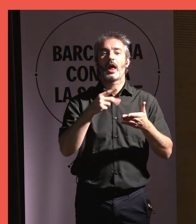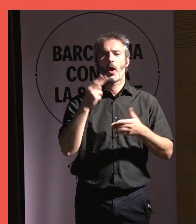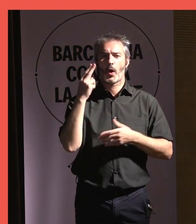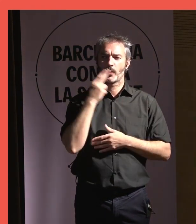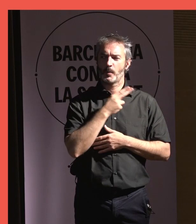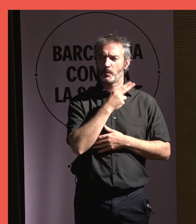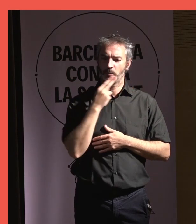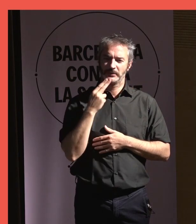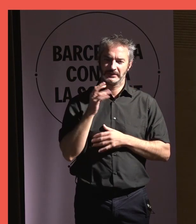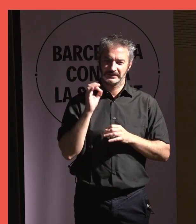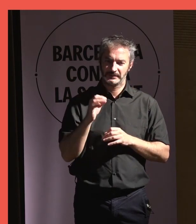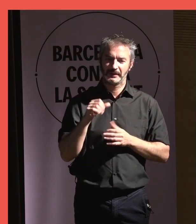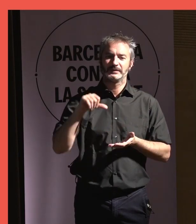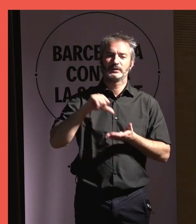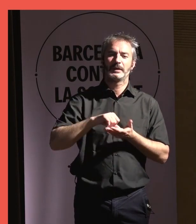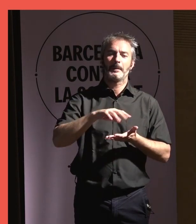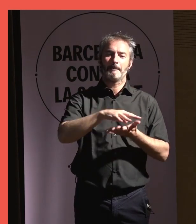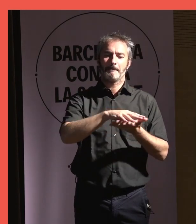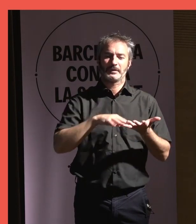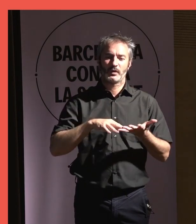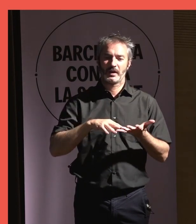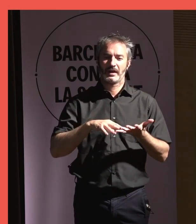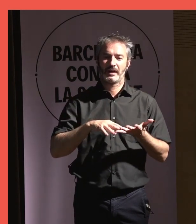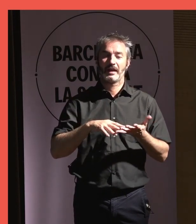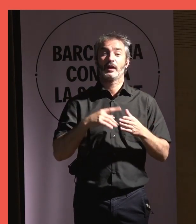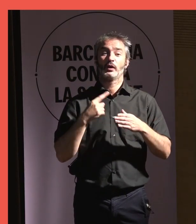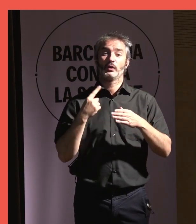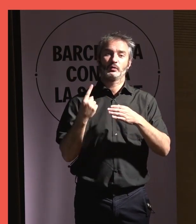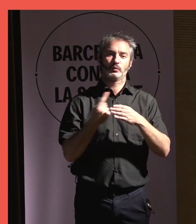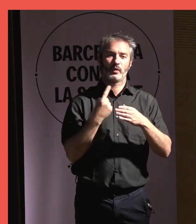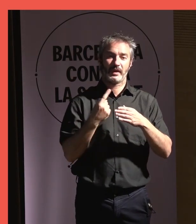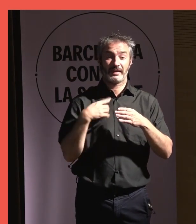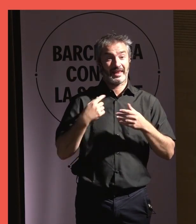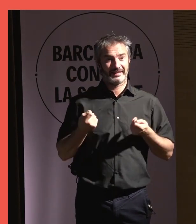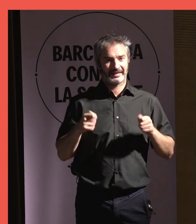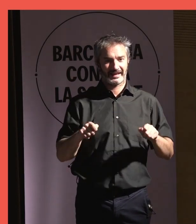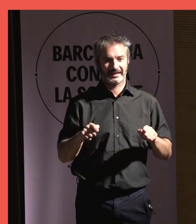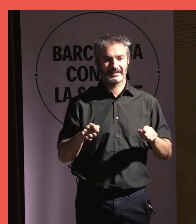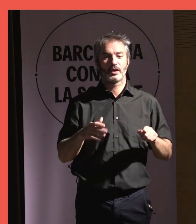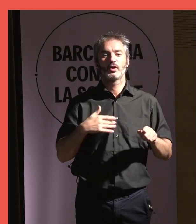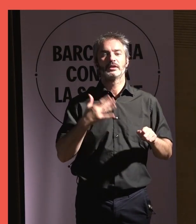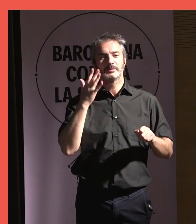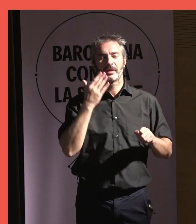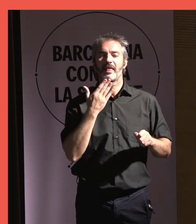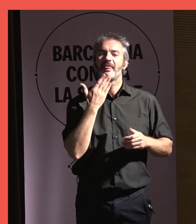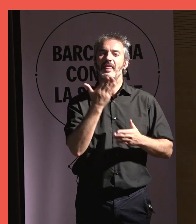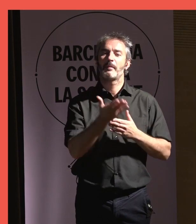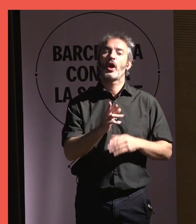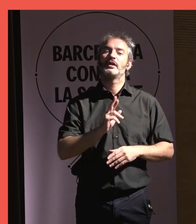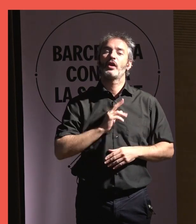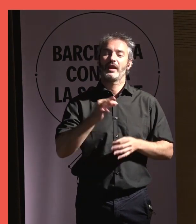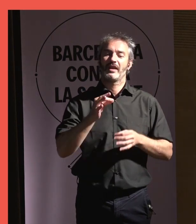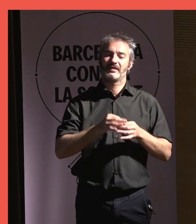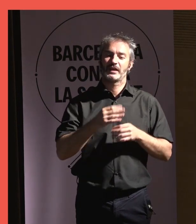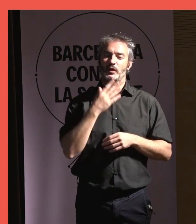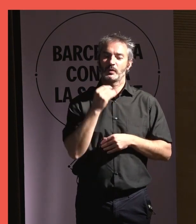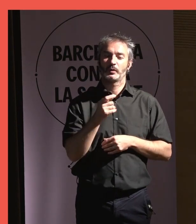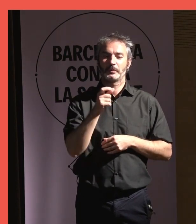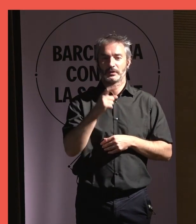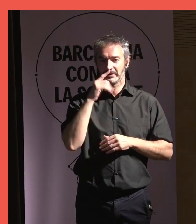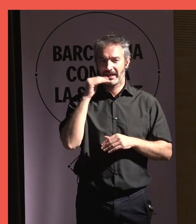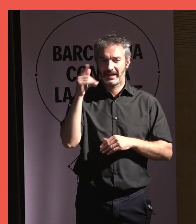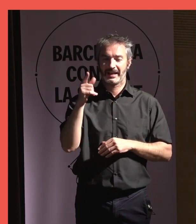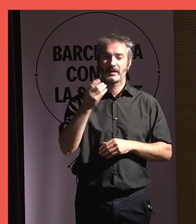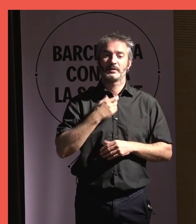compromís, d'aquest compromís de la ciutat de Barcelona amb la soledat i de fer la col·lenda de les jornades. Per tant, jo demano al regidor d'infància, Joventut i